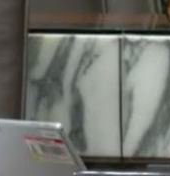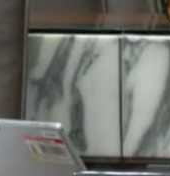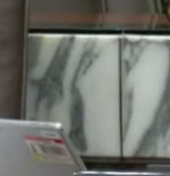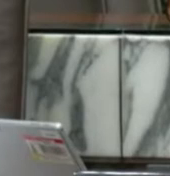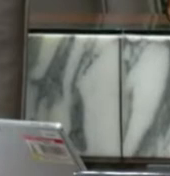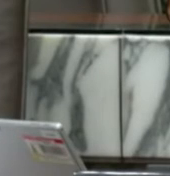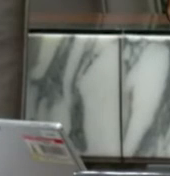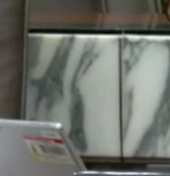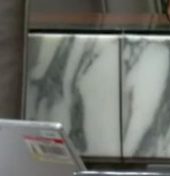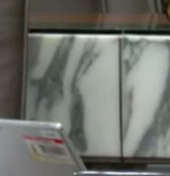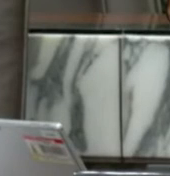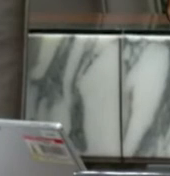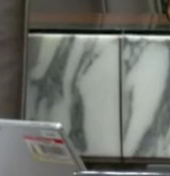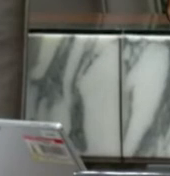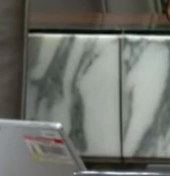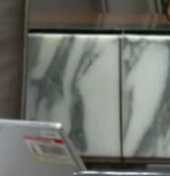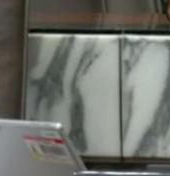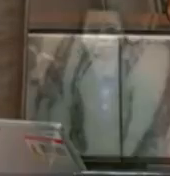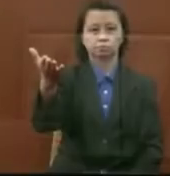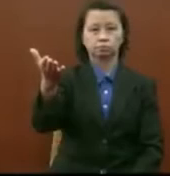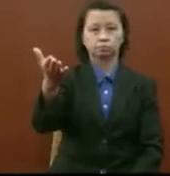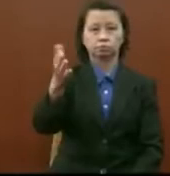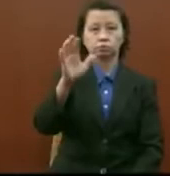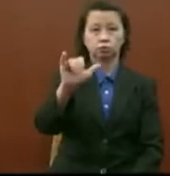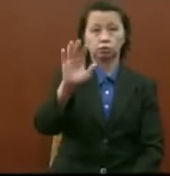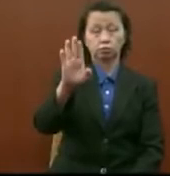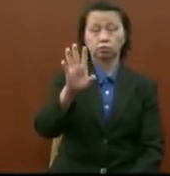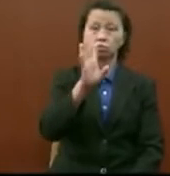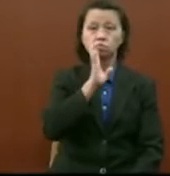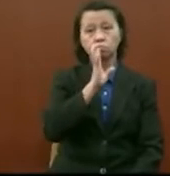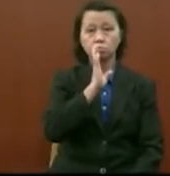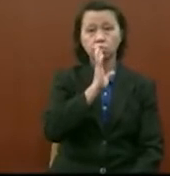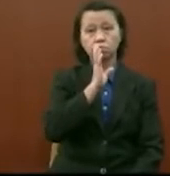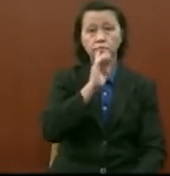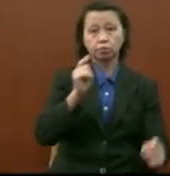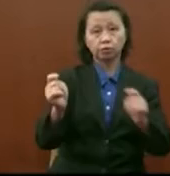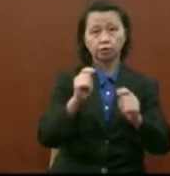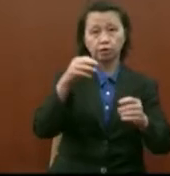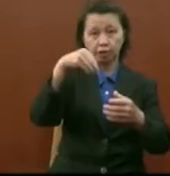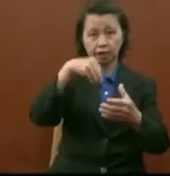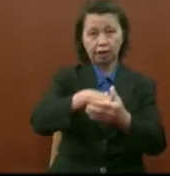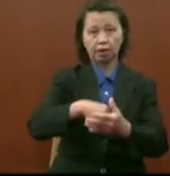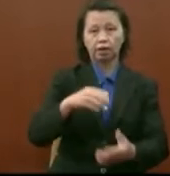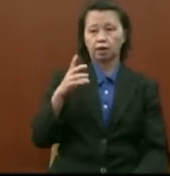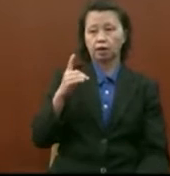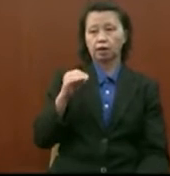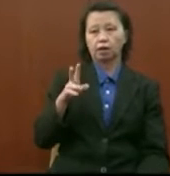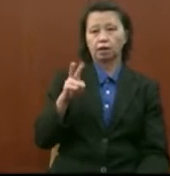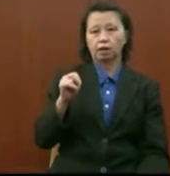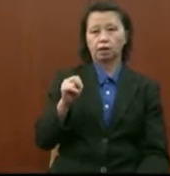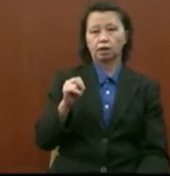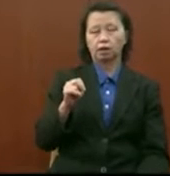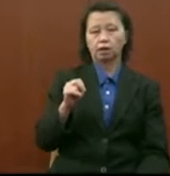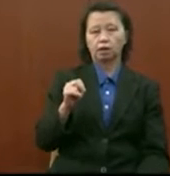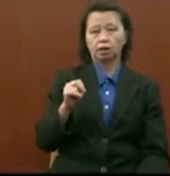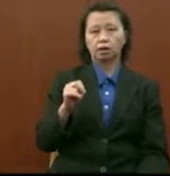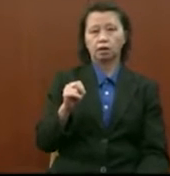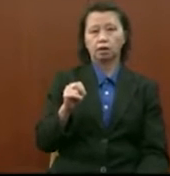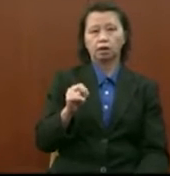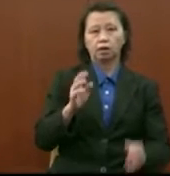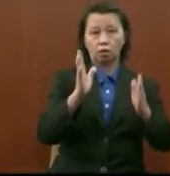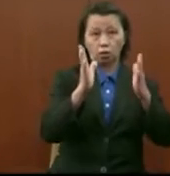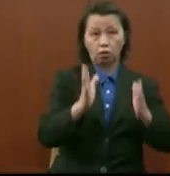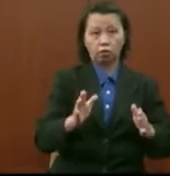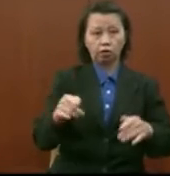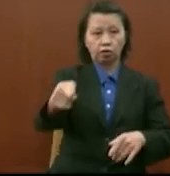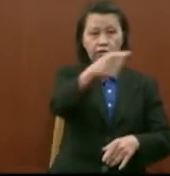sekalian apa yang saudara yang berumat-umat bercakap ataupun bertindak dalam Dewa Undangan Negeri diperhatikan oleh orang sekitar